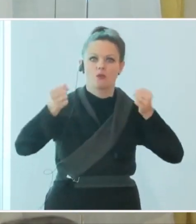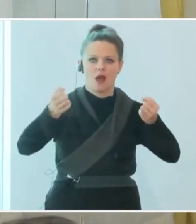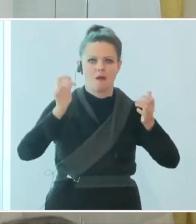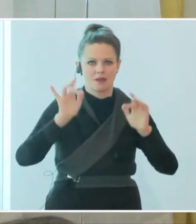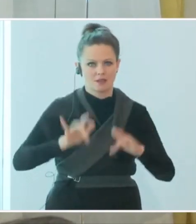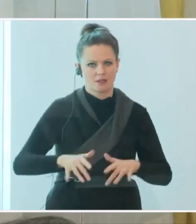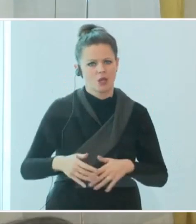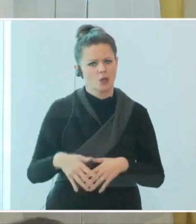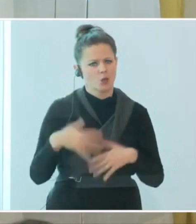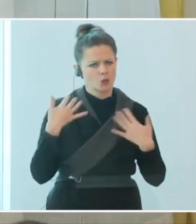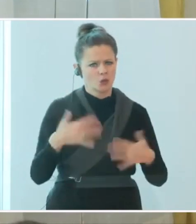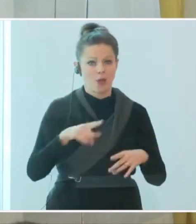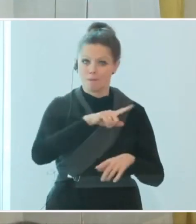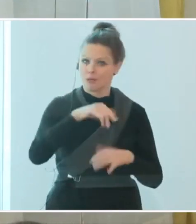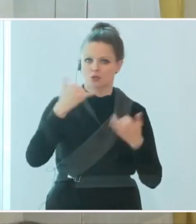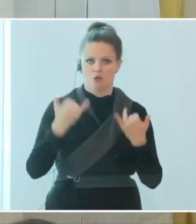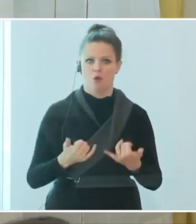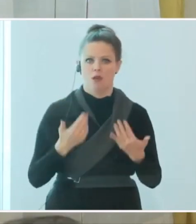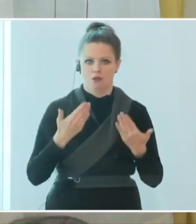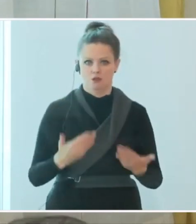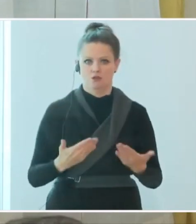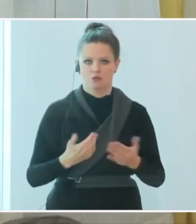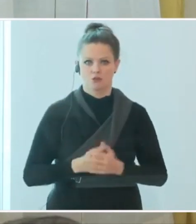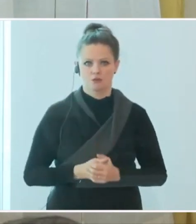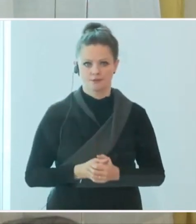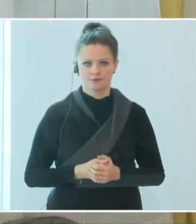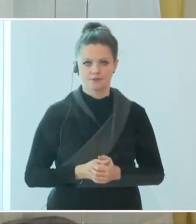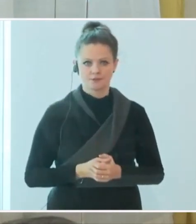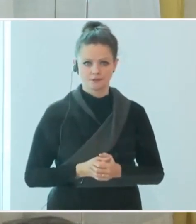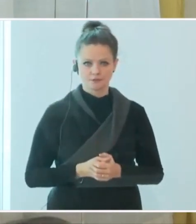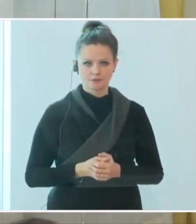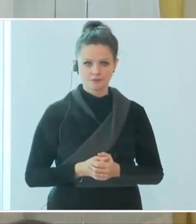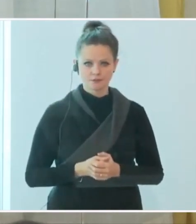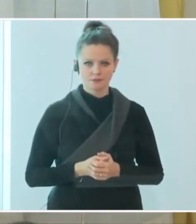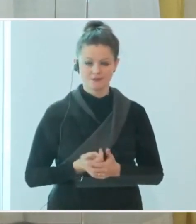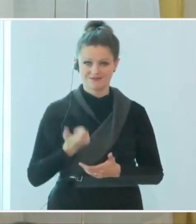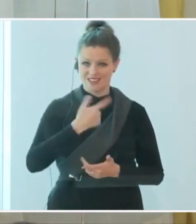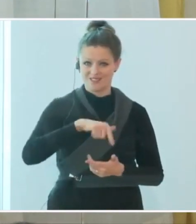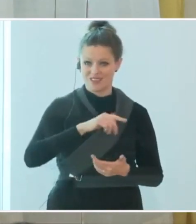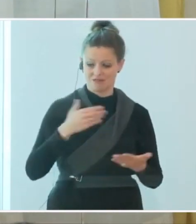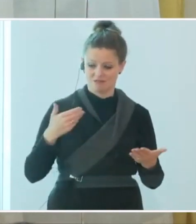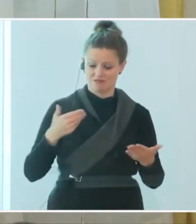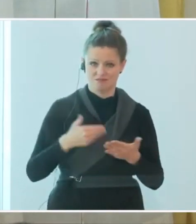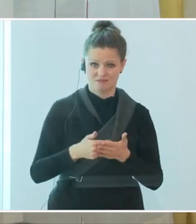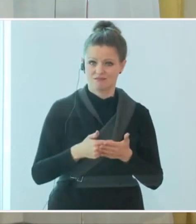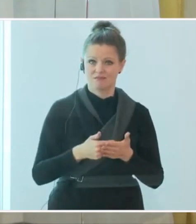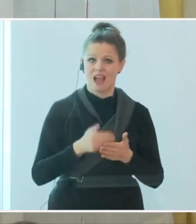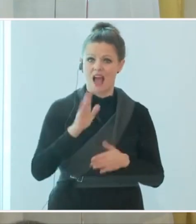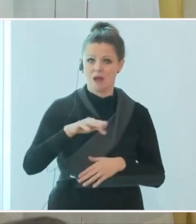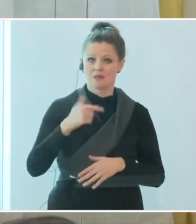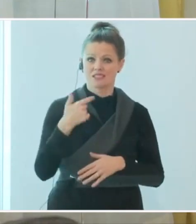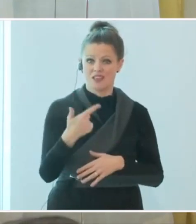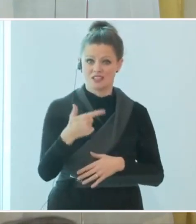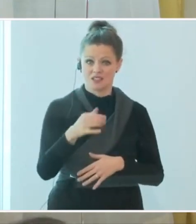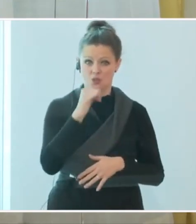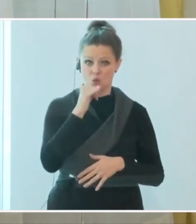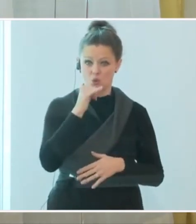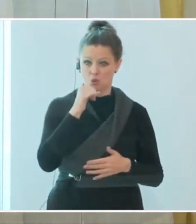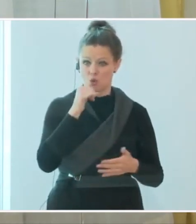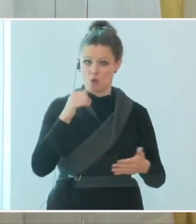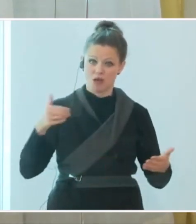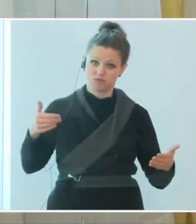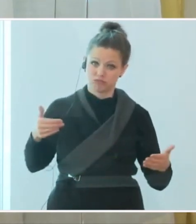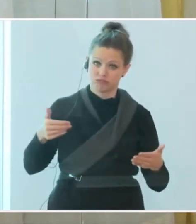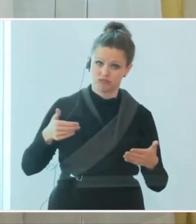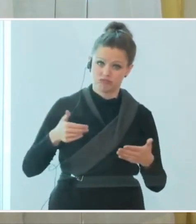hatte und hat bis zum heutigen Tag. Und es ist bei uns in diesen Wochen ab dem 22. Oktober eine